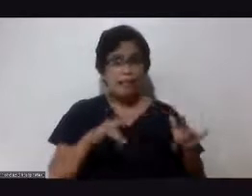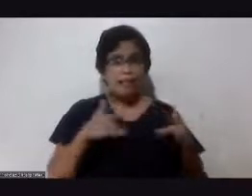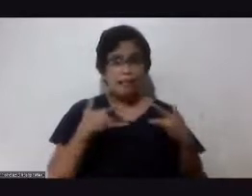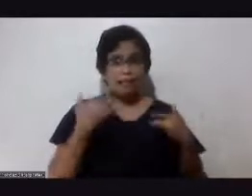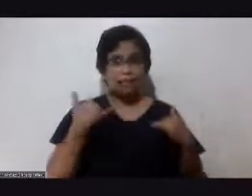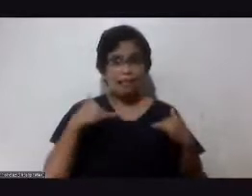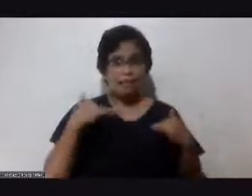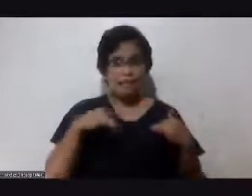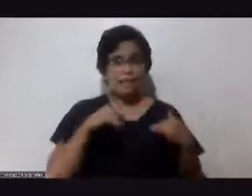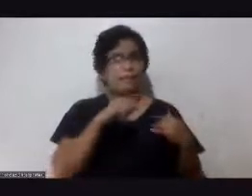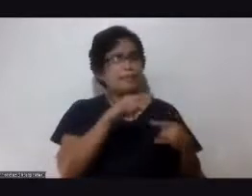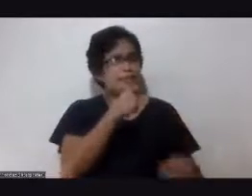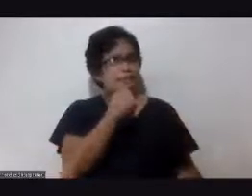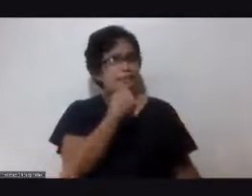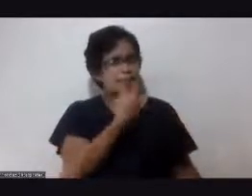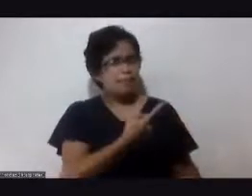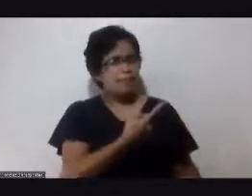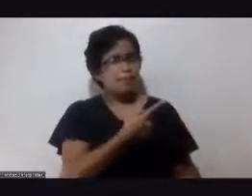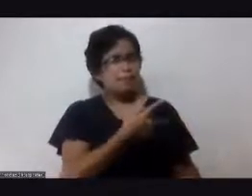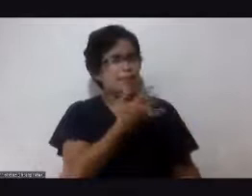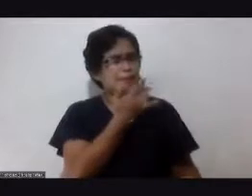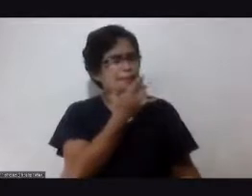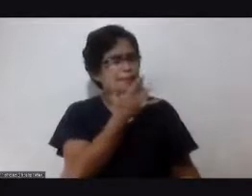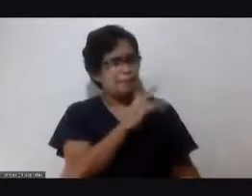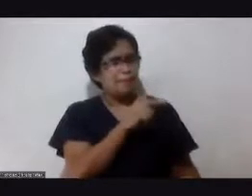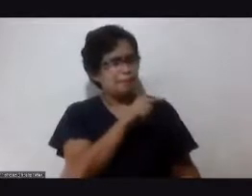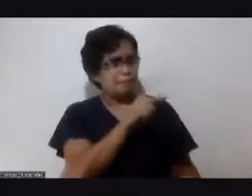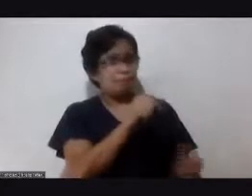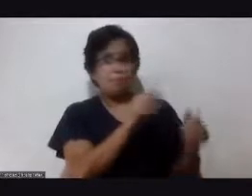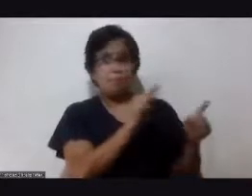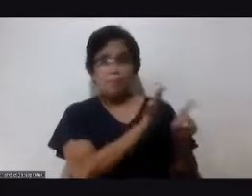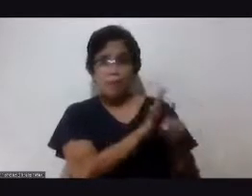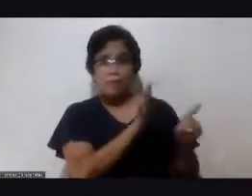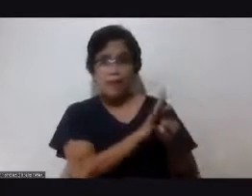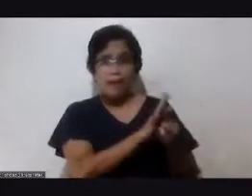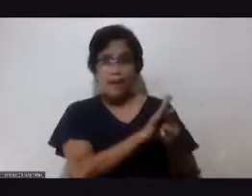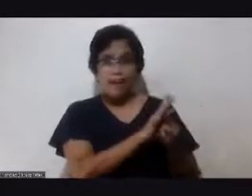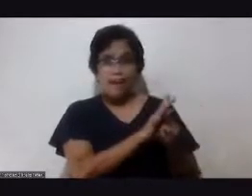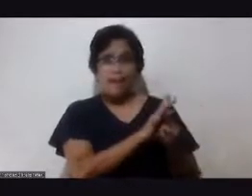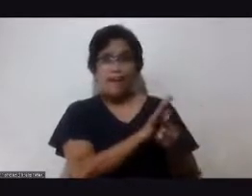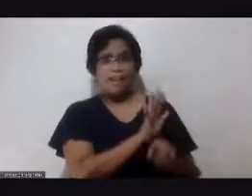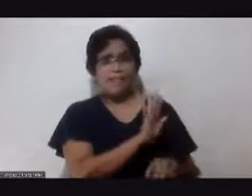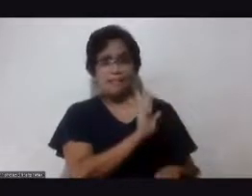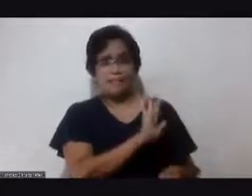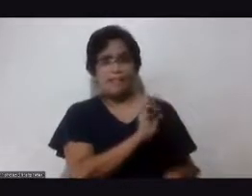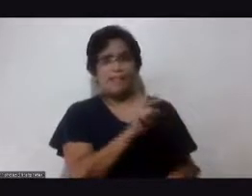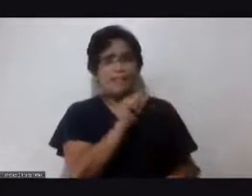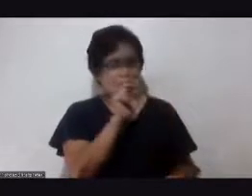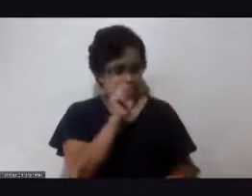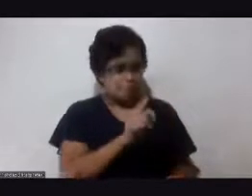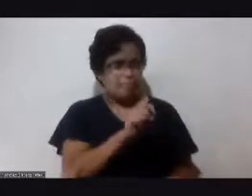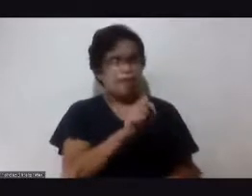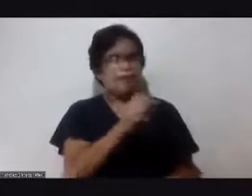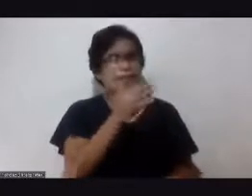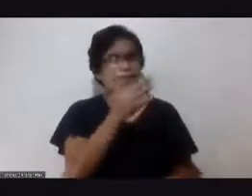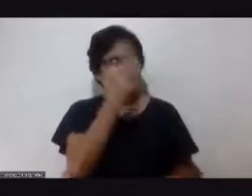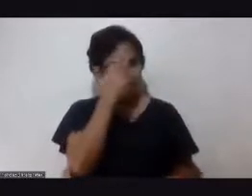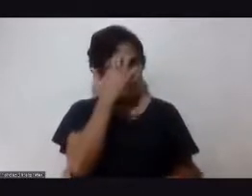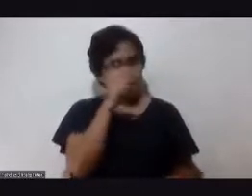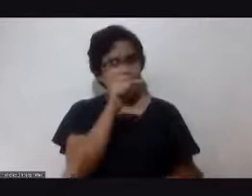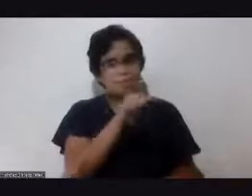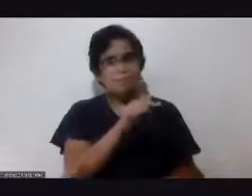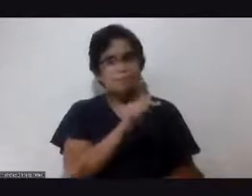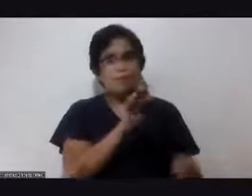Parang sinasabi mo yung mga masasarap ang magiging bawal. Ganun ba? kailangan malaman na ba yung mga bawal at talagang totally avoid ba?